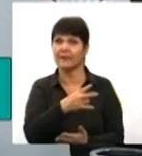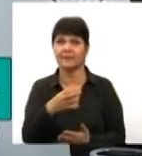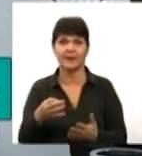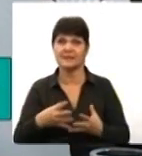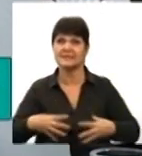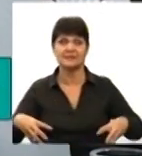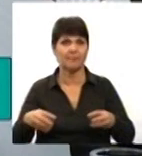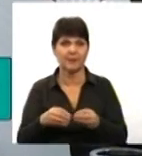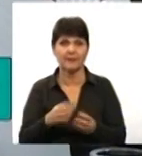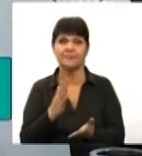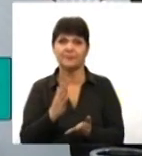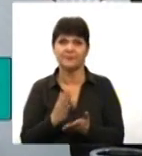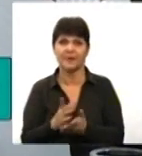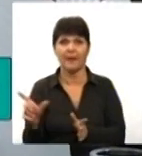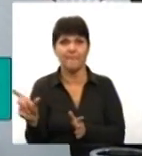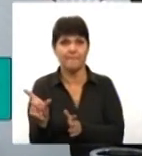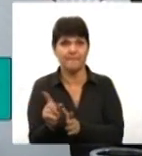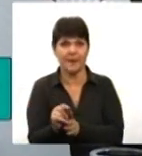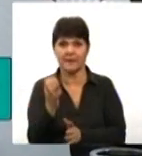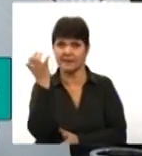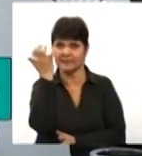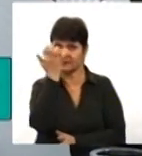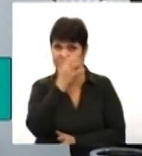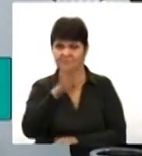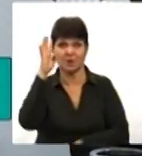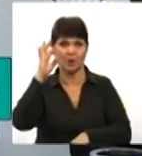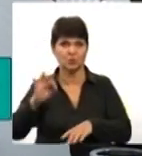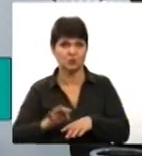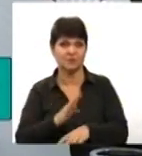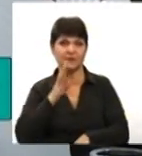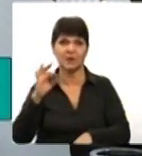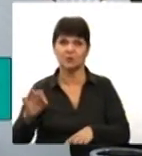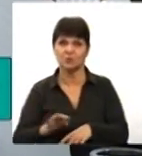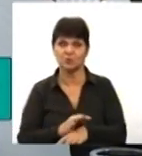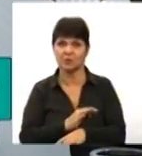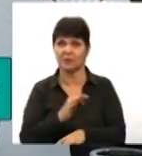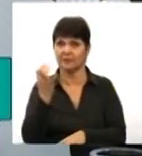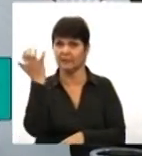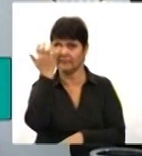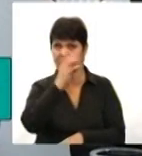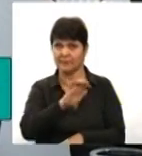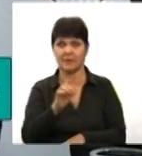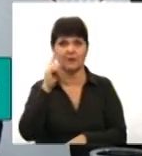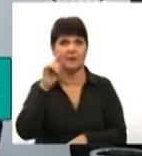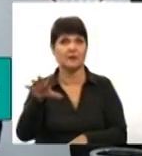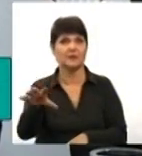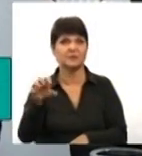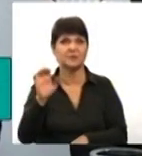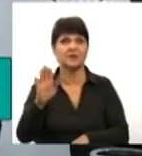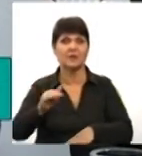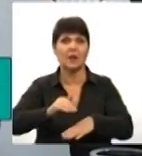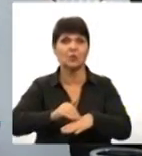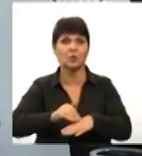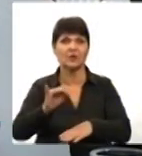і є пари, наприклад, незрячі, де чоловік і дружина не бачить, сприймають світ на дотик і на слух.